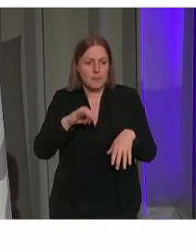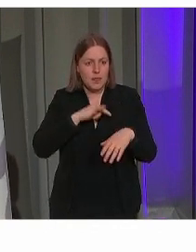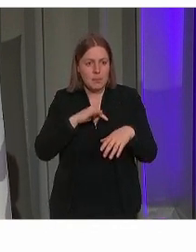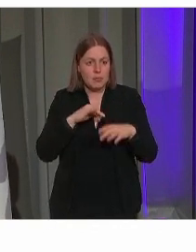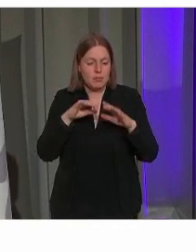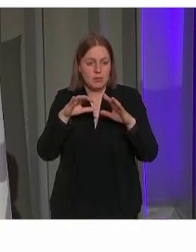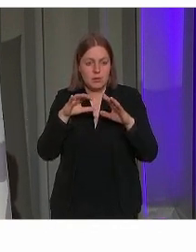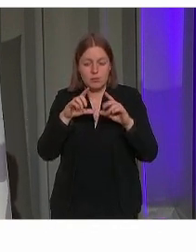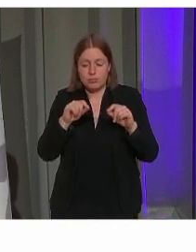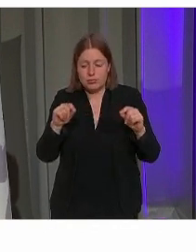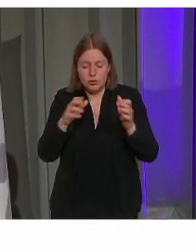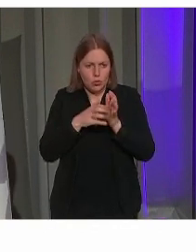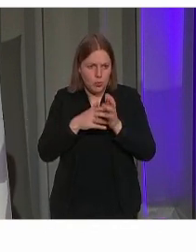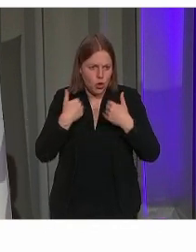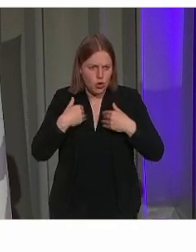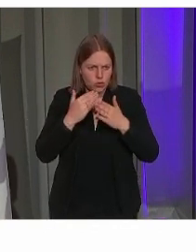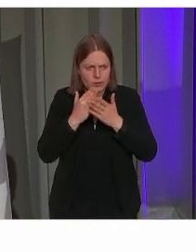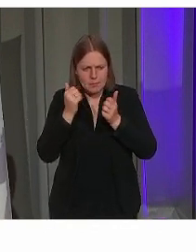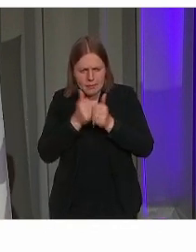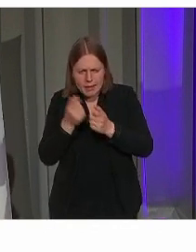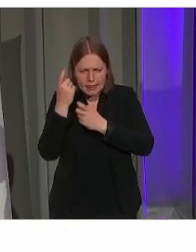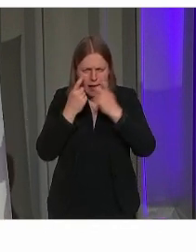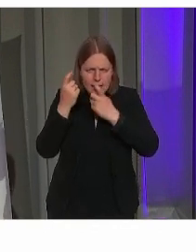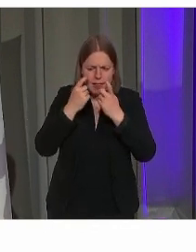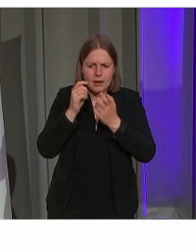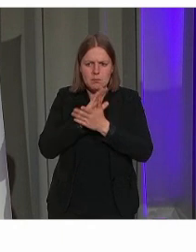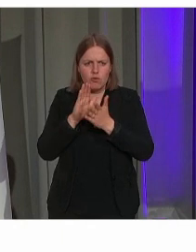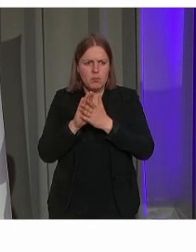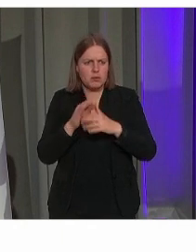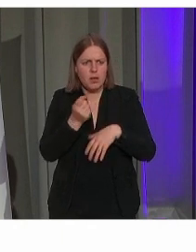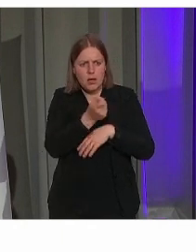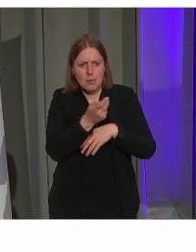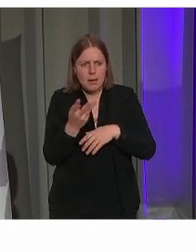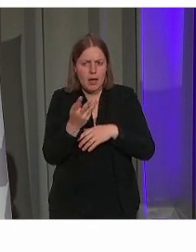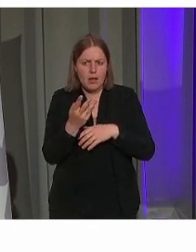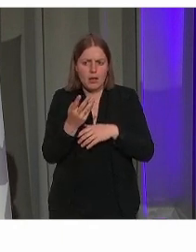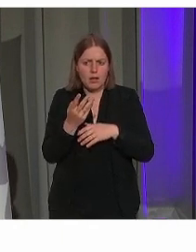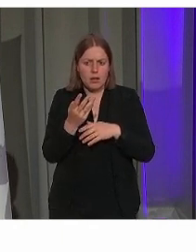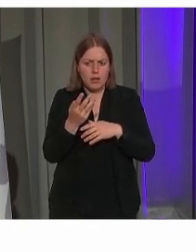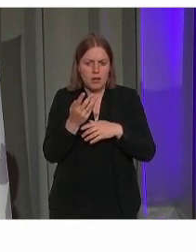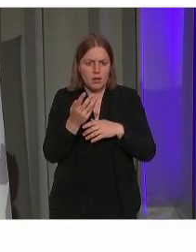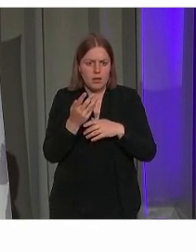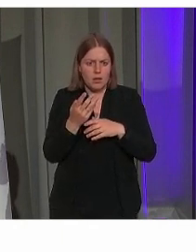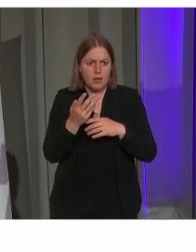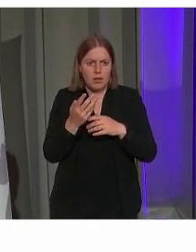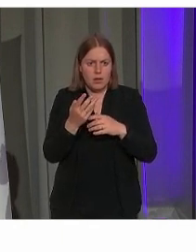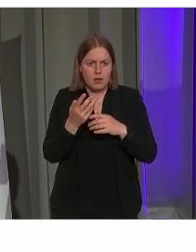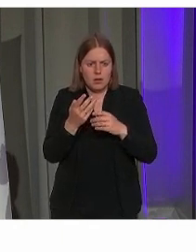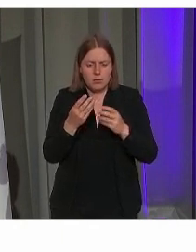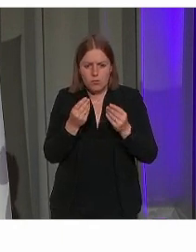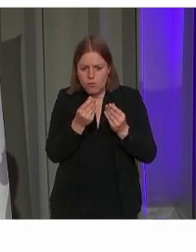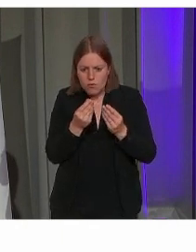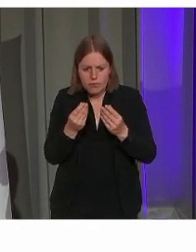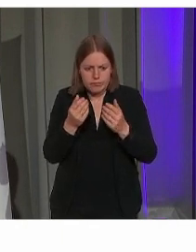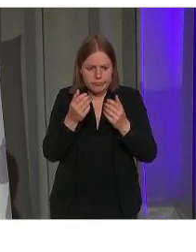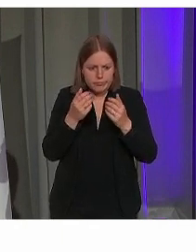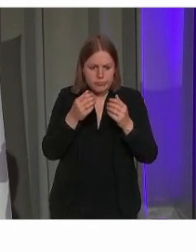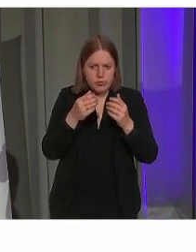gebruikers aan meegewerkt om bijvoorbeeld een aantal elementen in tactiele voelbare